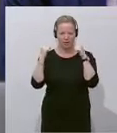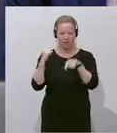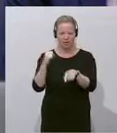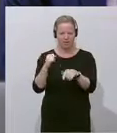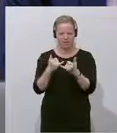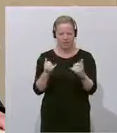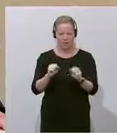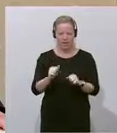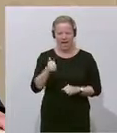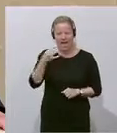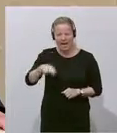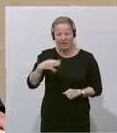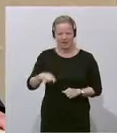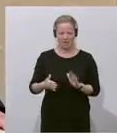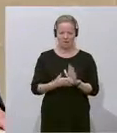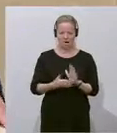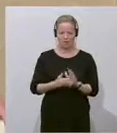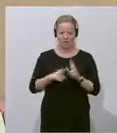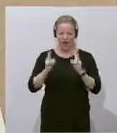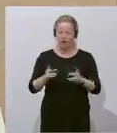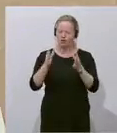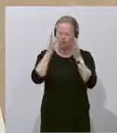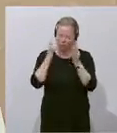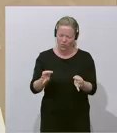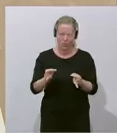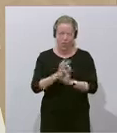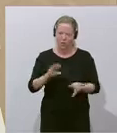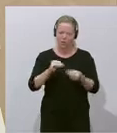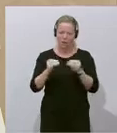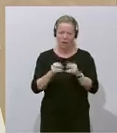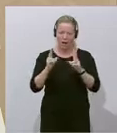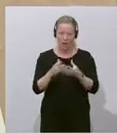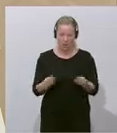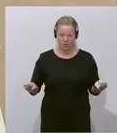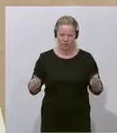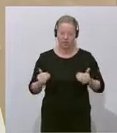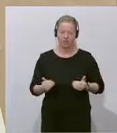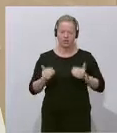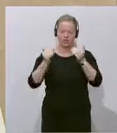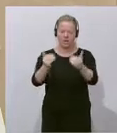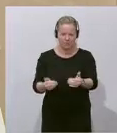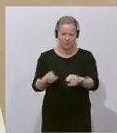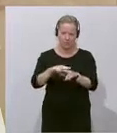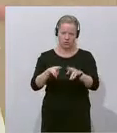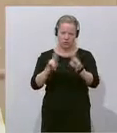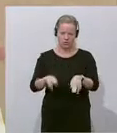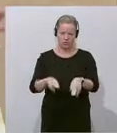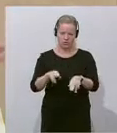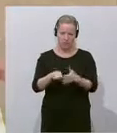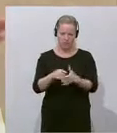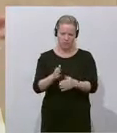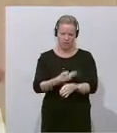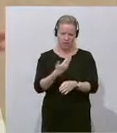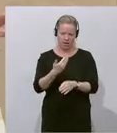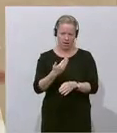Faktum, das problemlos und auf der Stelle zu klären ist, auf die Zeit nach der Nationalratswahl zu schieben? Spielt da